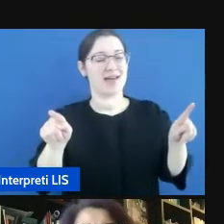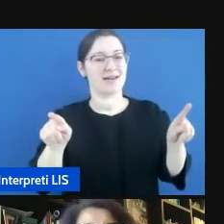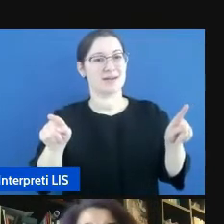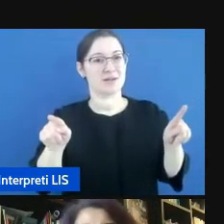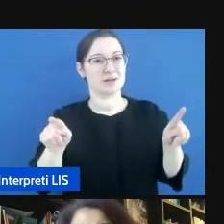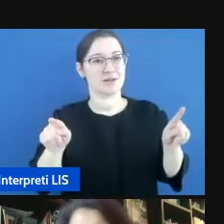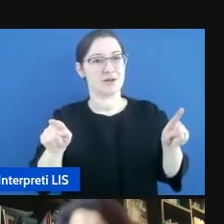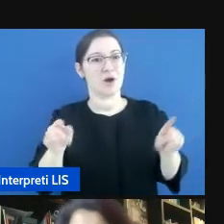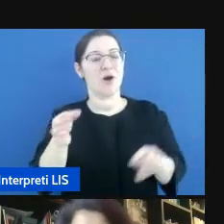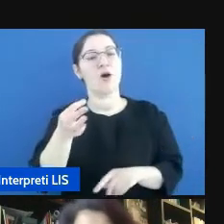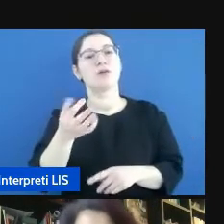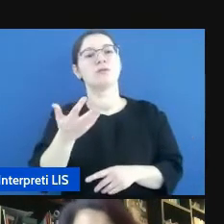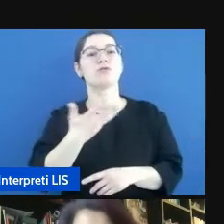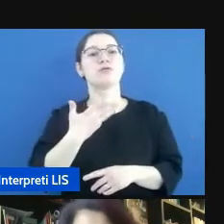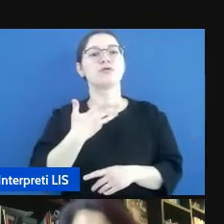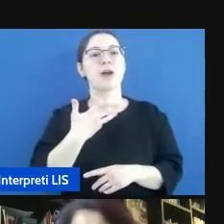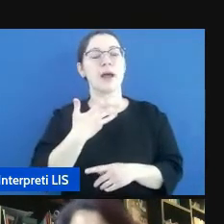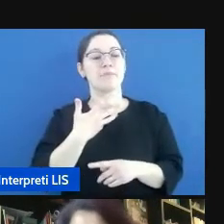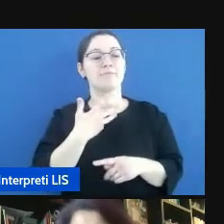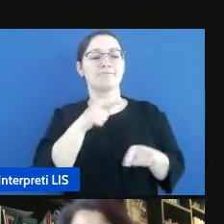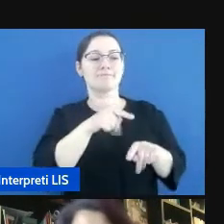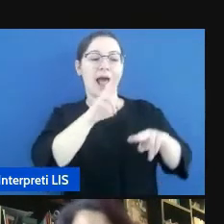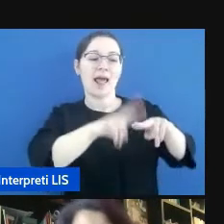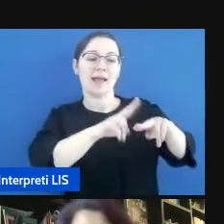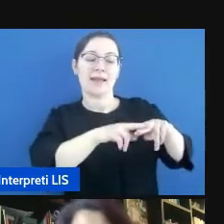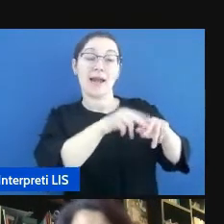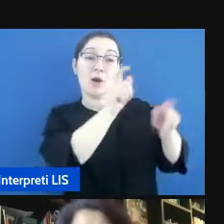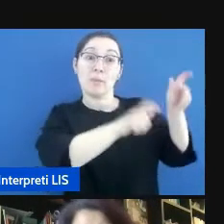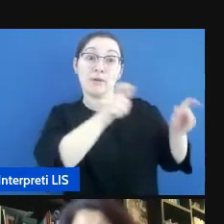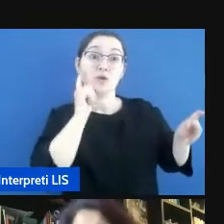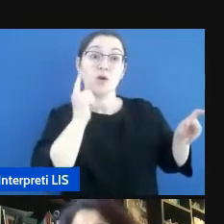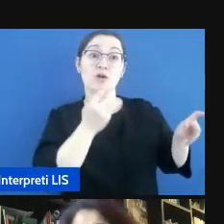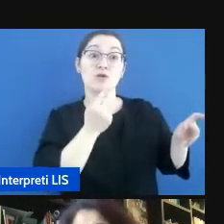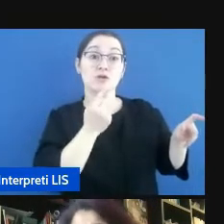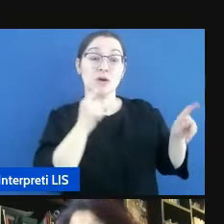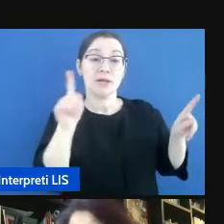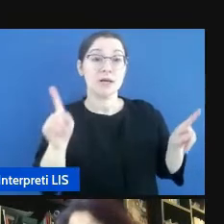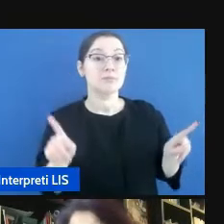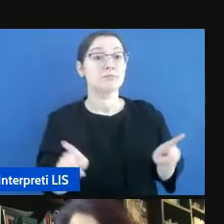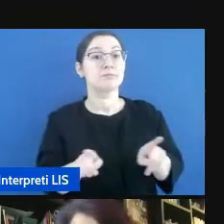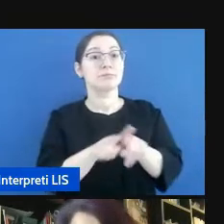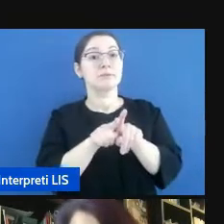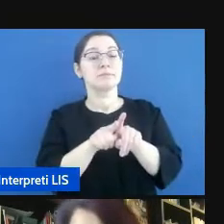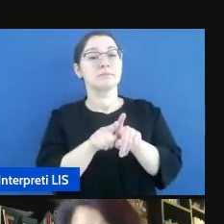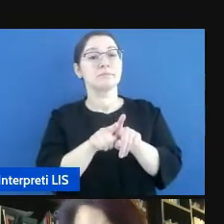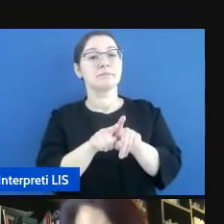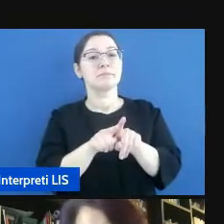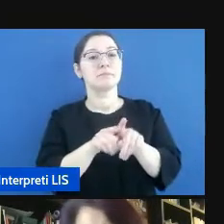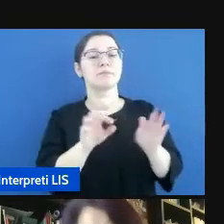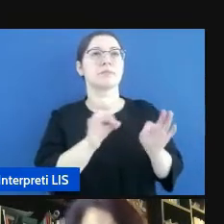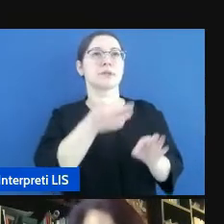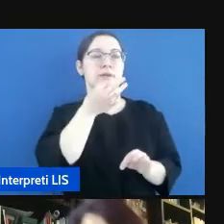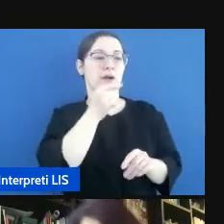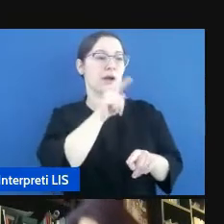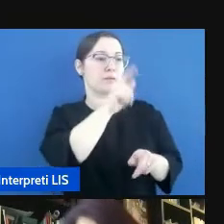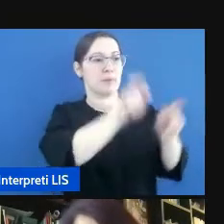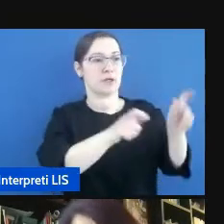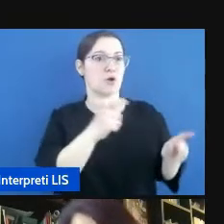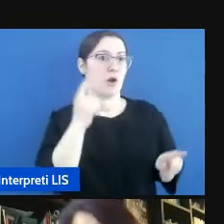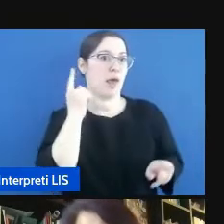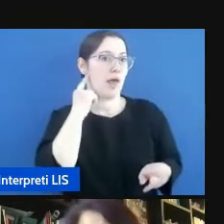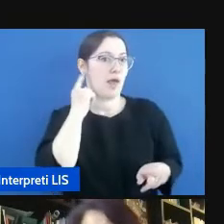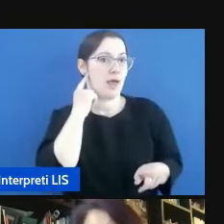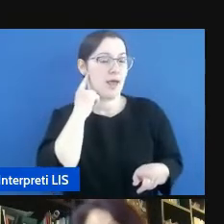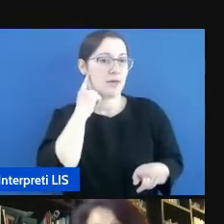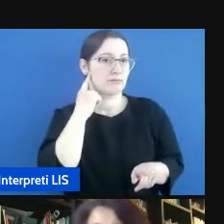similitudine a tutte le persone che hanno perso l'udito, o che non hanno mai